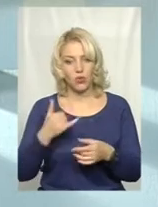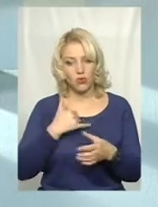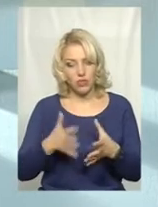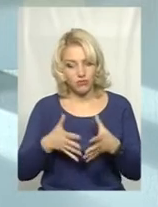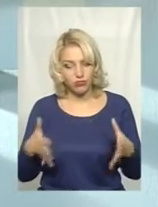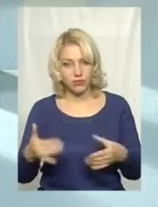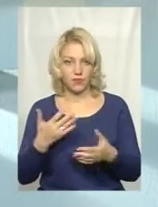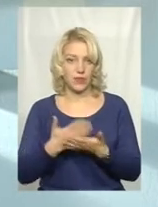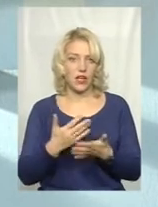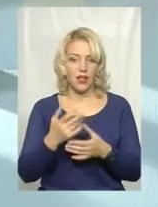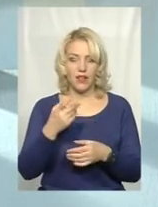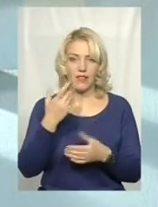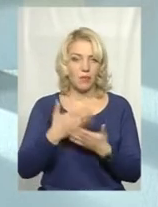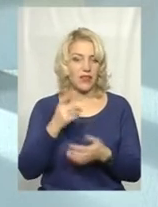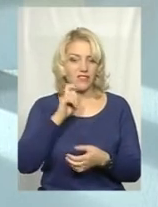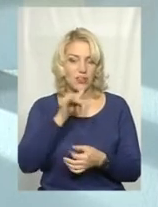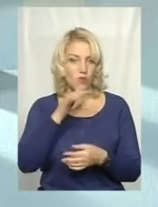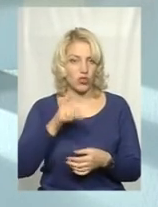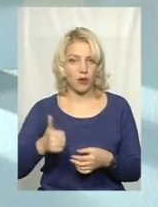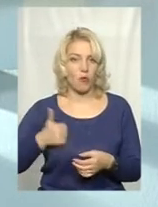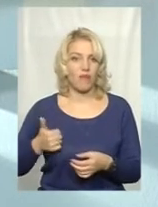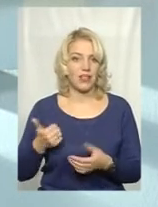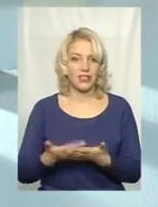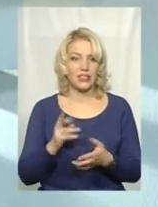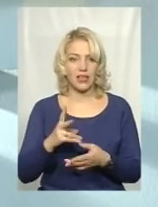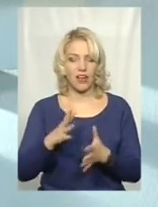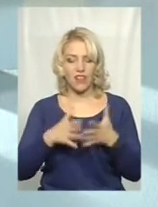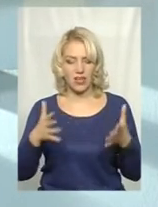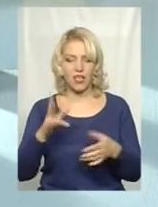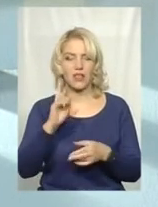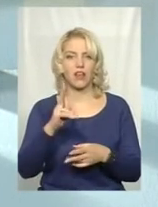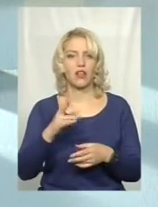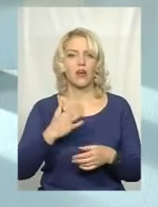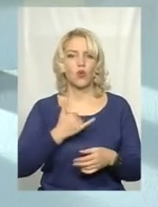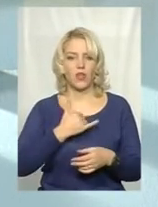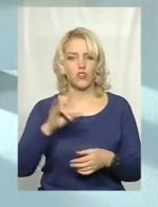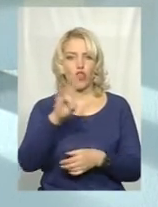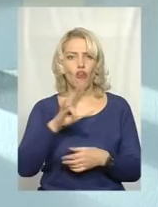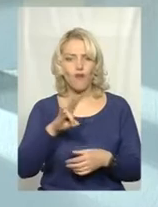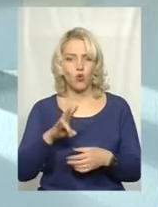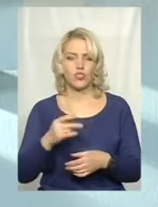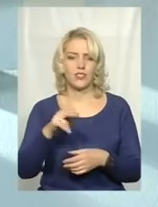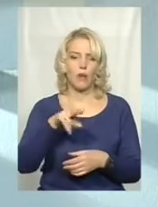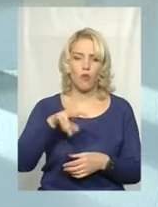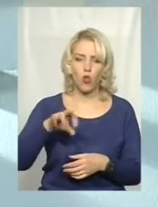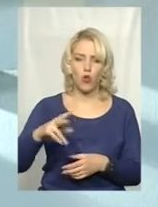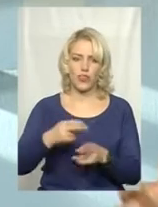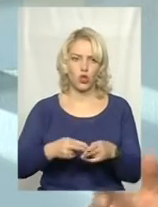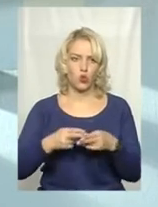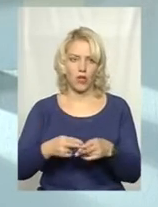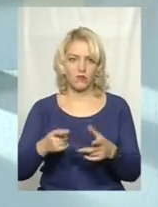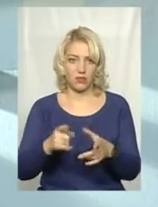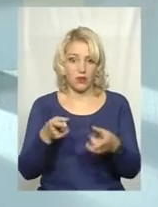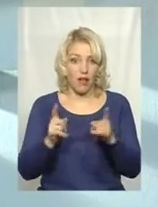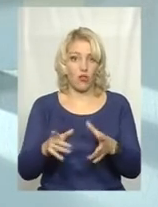Вінниця, наприклад, не може похвалитися такими великими громадами, як Новоушиця, Полонне, Дунаївці, Волочись. Тобто, реально